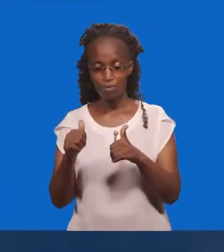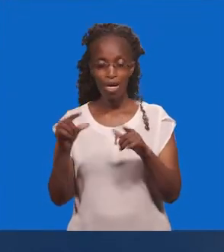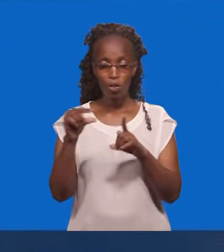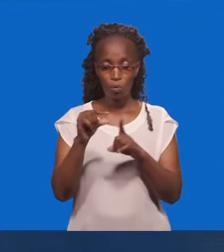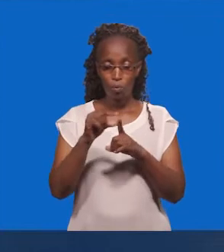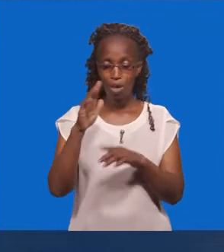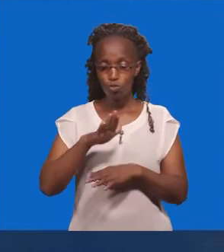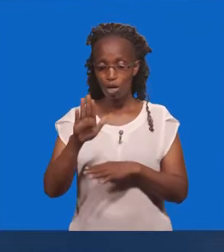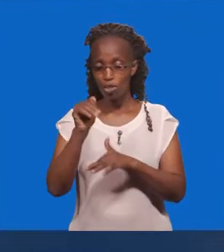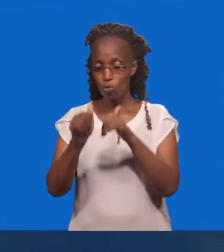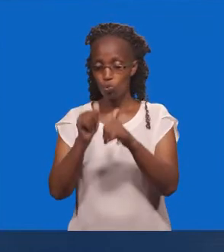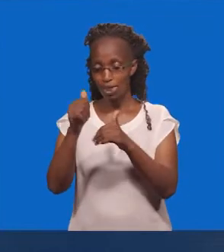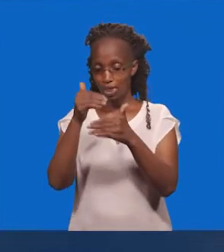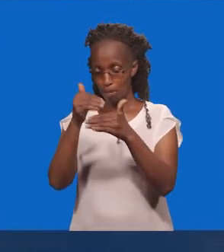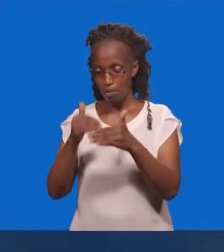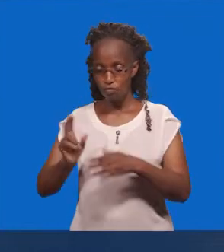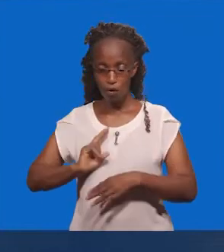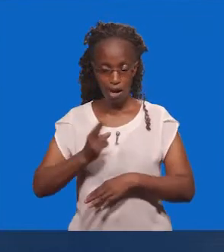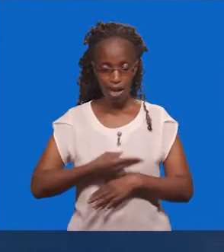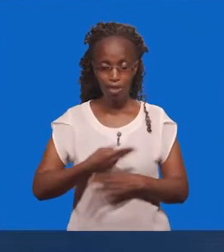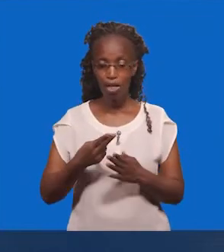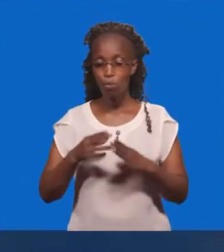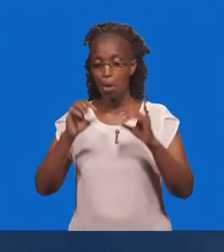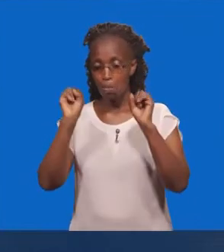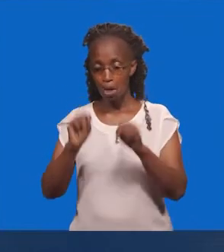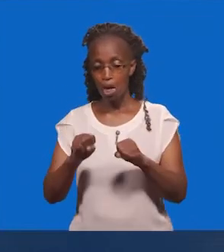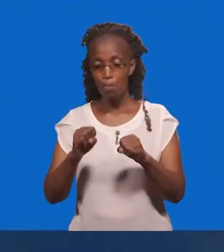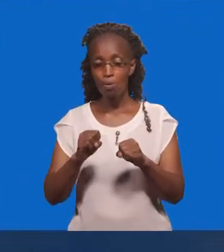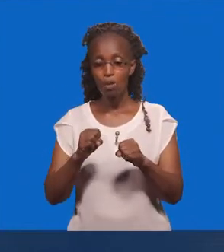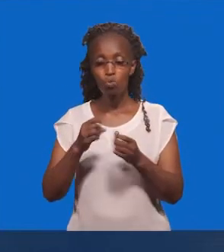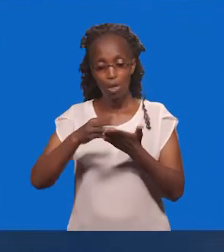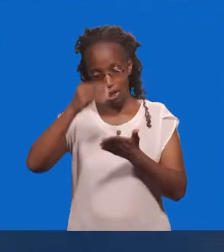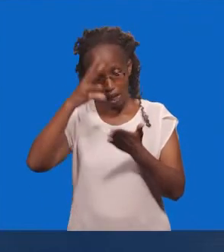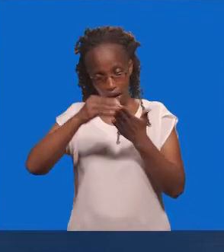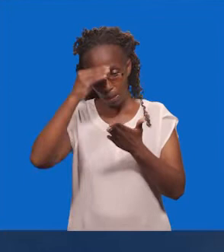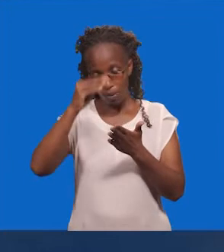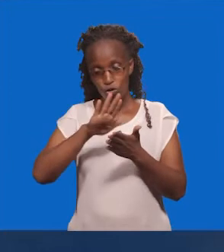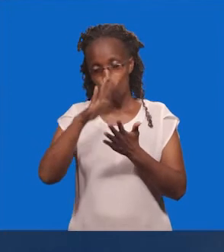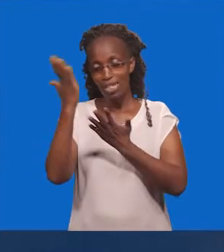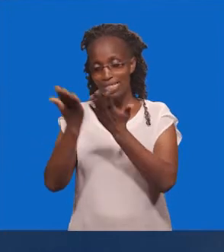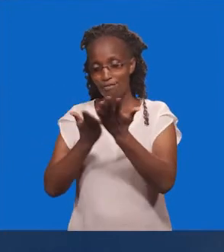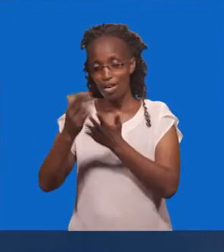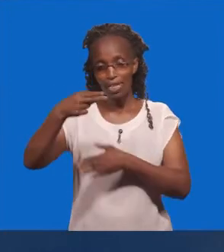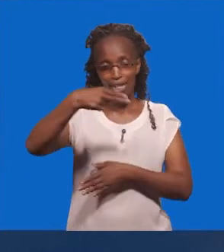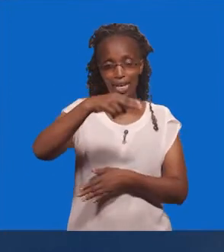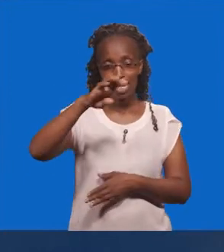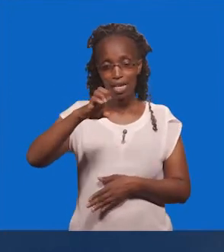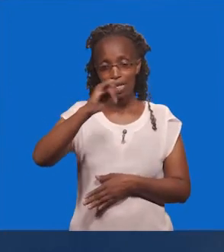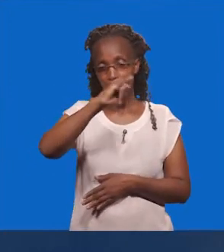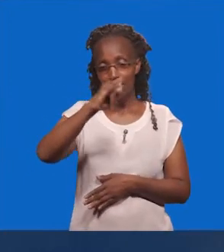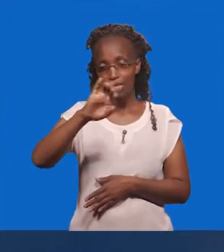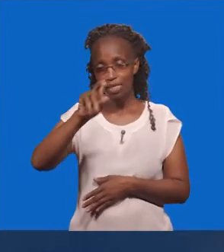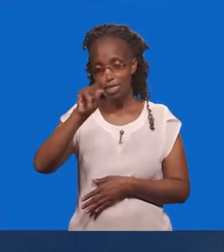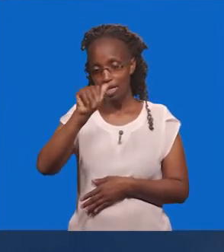Limekuambele Zetu Tumeweza Kunjifundisha Njuya Mtumishu Wako Ezekia Mali Ambapo Haliweza